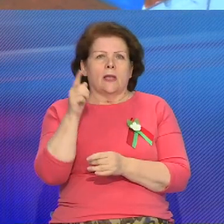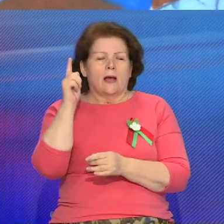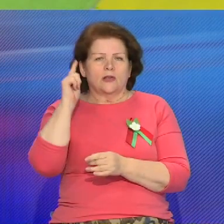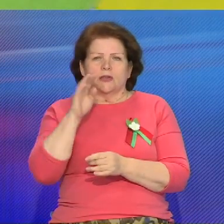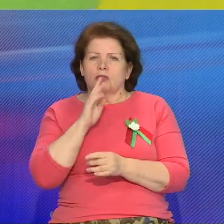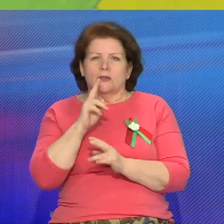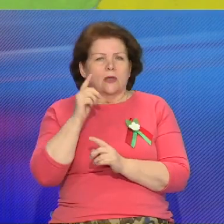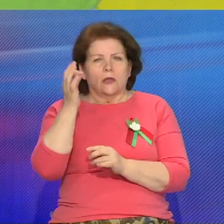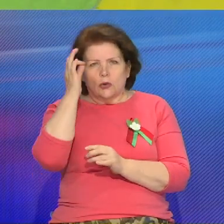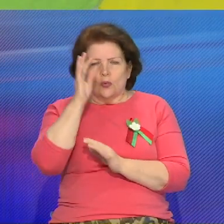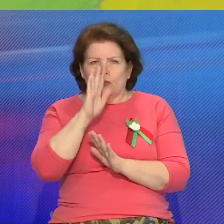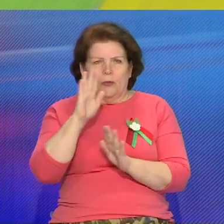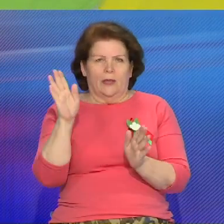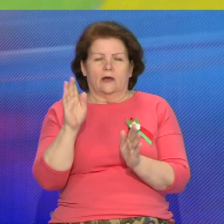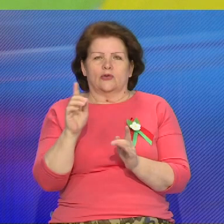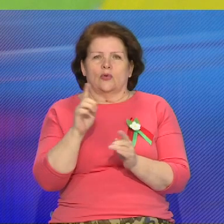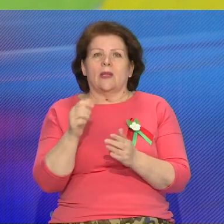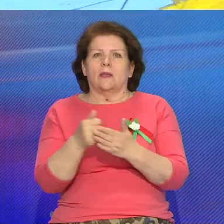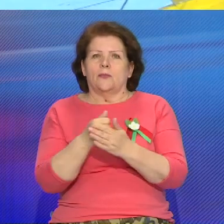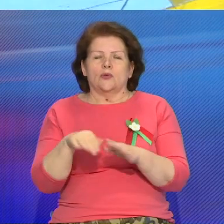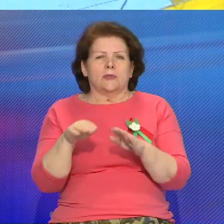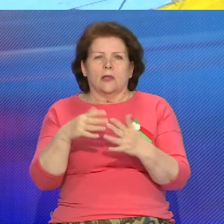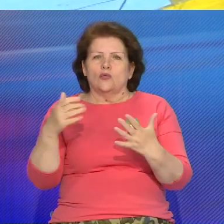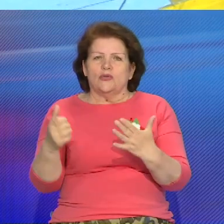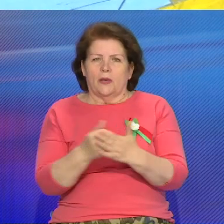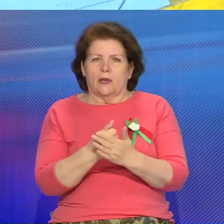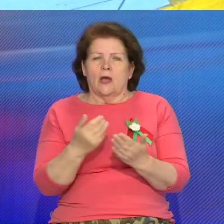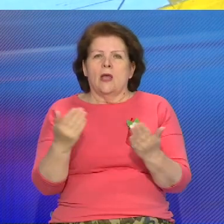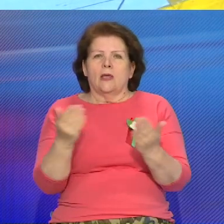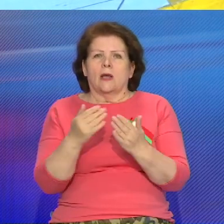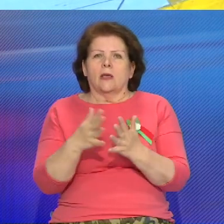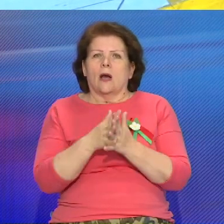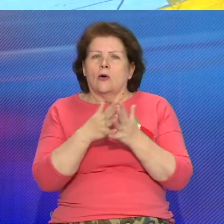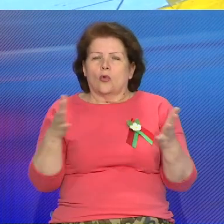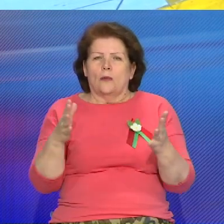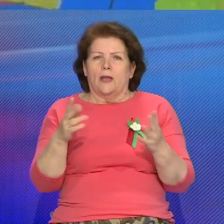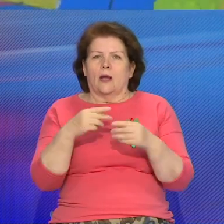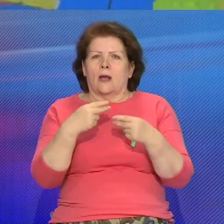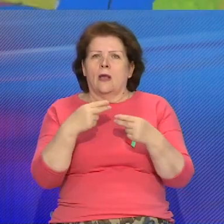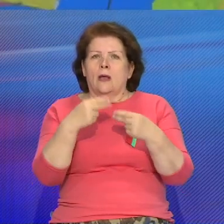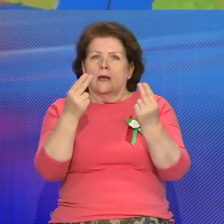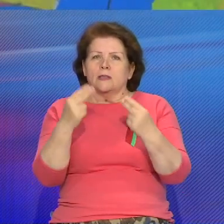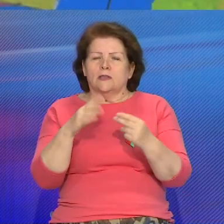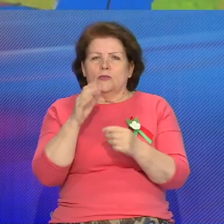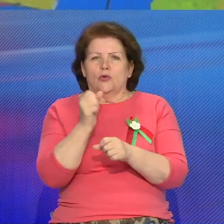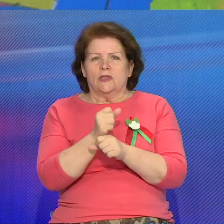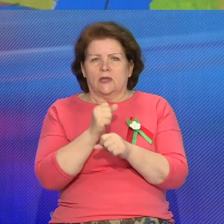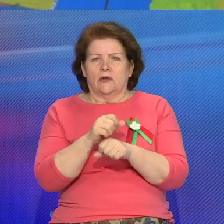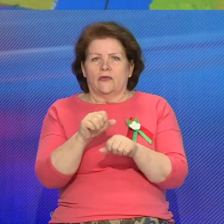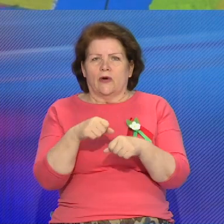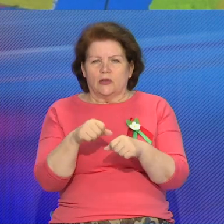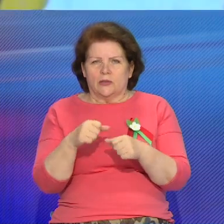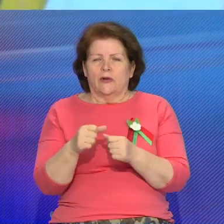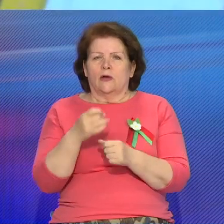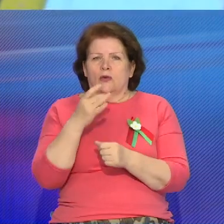поспеху добьется в ткацве и аутором каких-то масштабных работ станет. Пройшло больше за 40 годов и за працей гродинской ткачихи